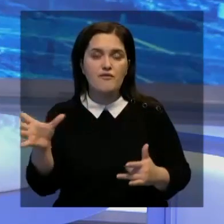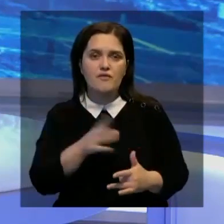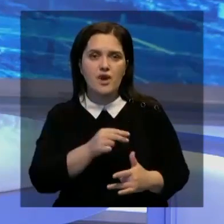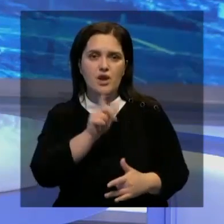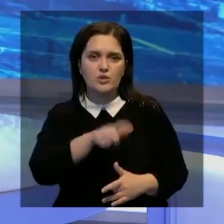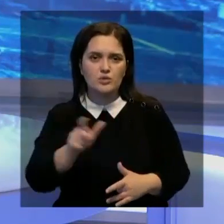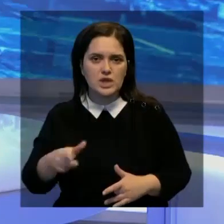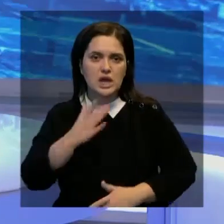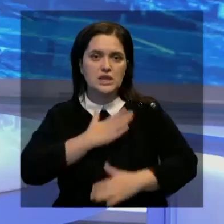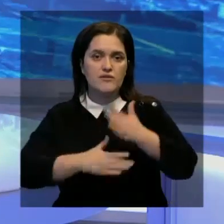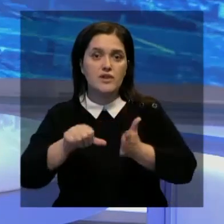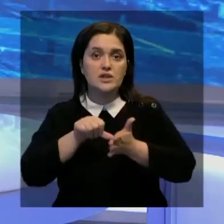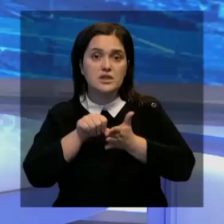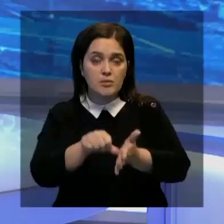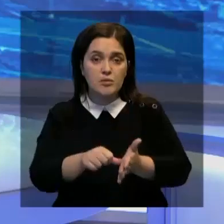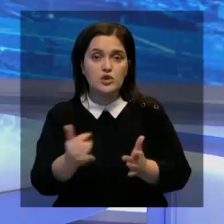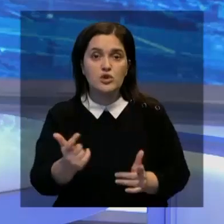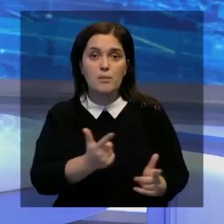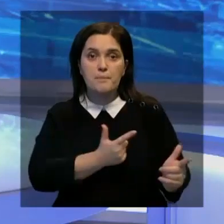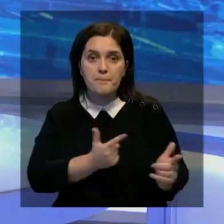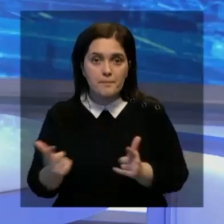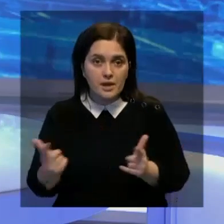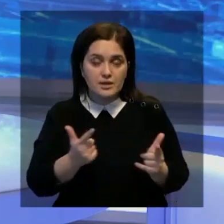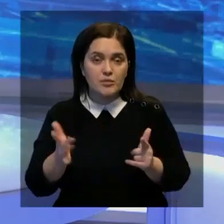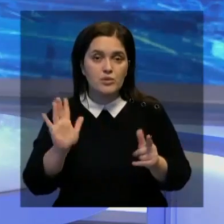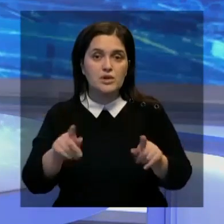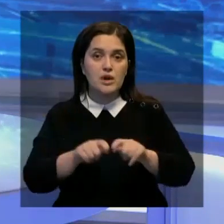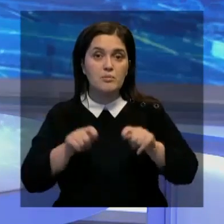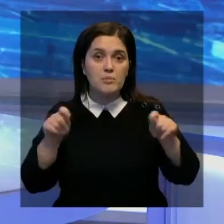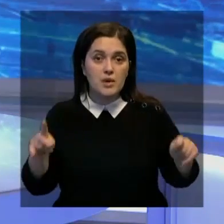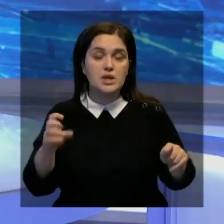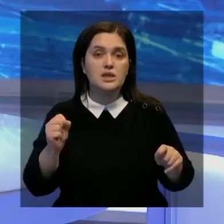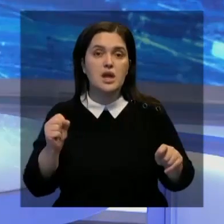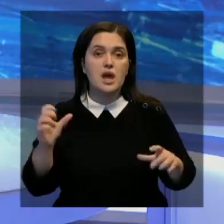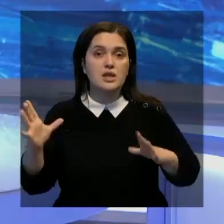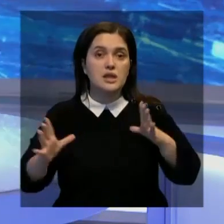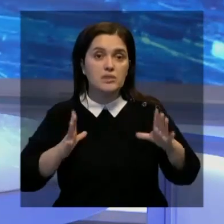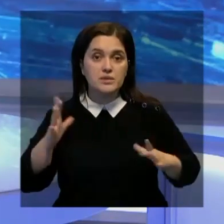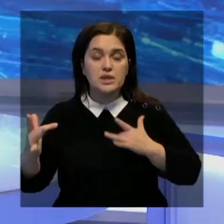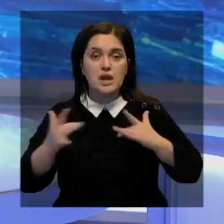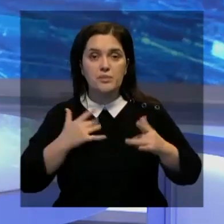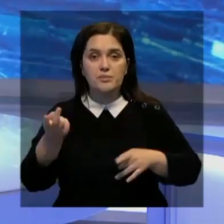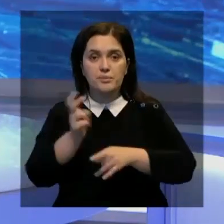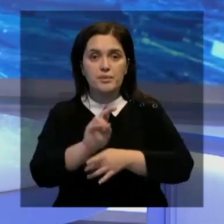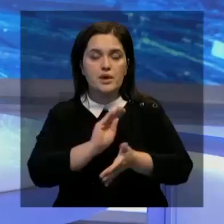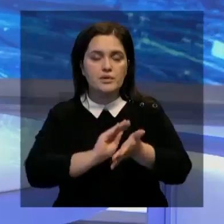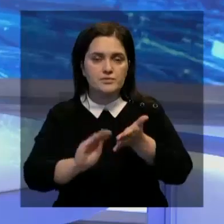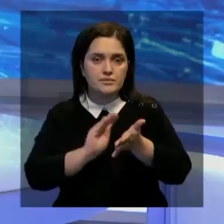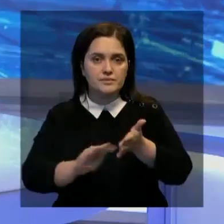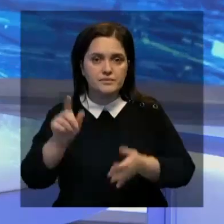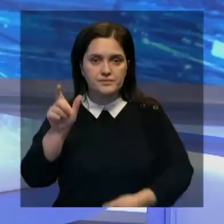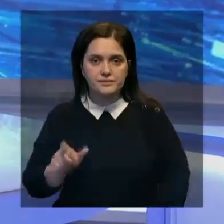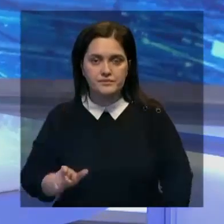Роли в нем исполняют люди с особыми потребностями. Сейчас там активно идет подготовка к премьере. На репетиции начинающих актеров